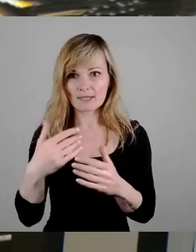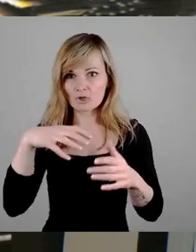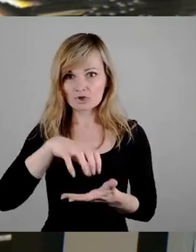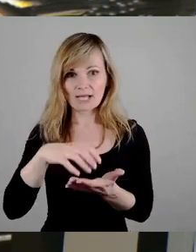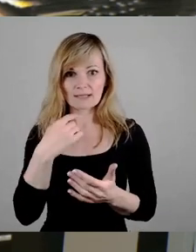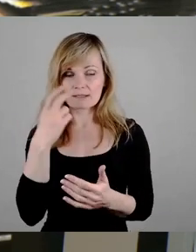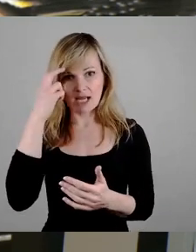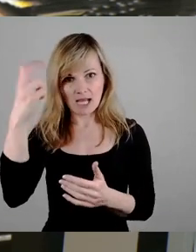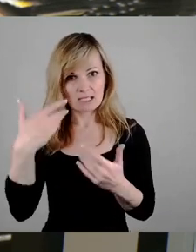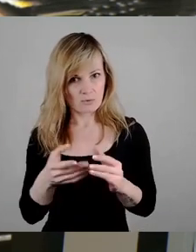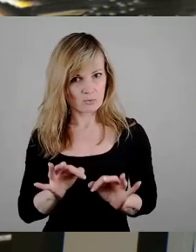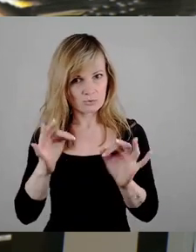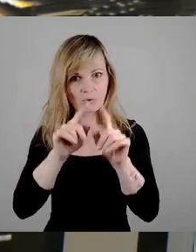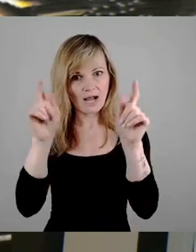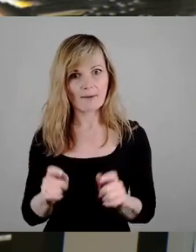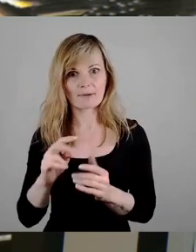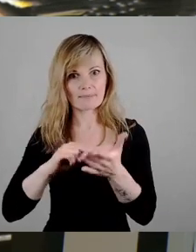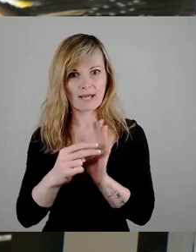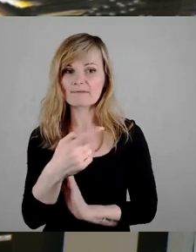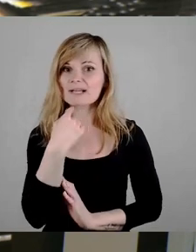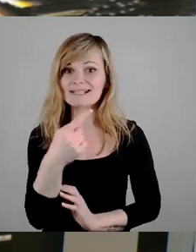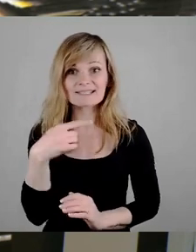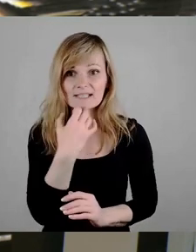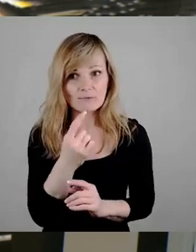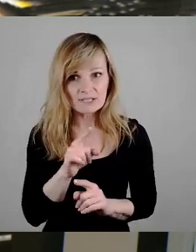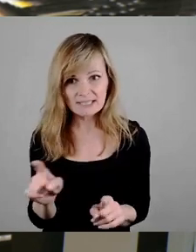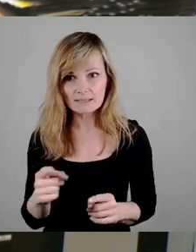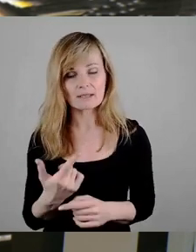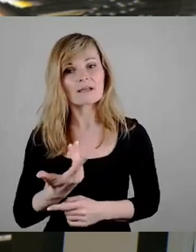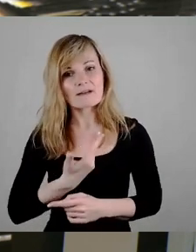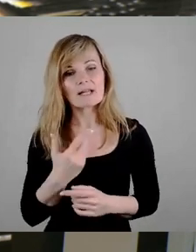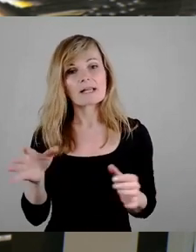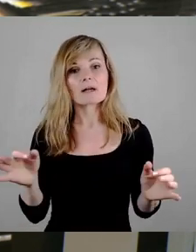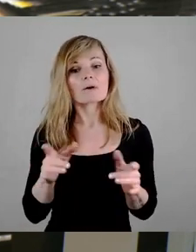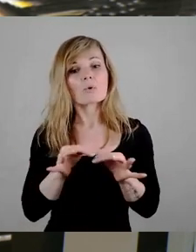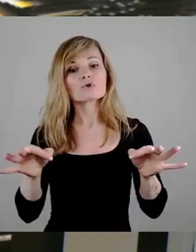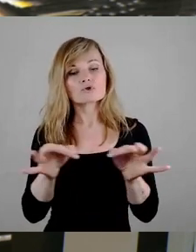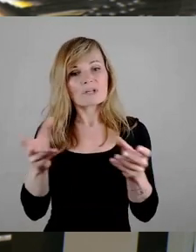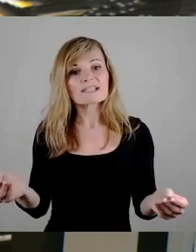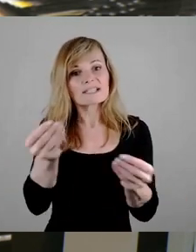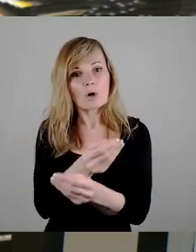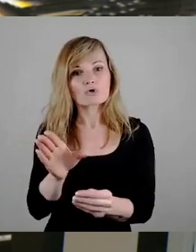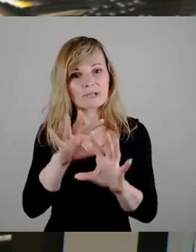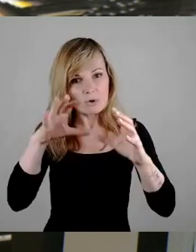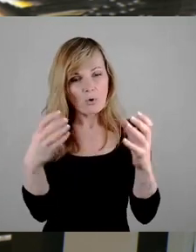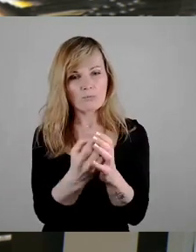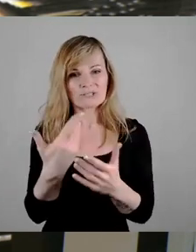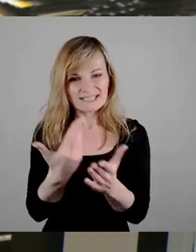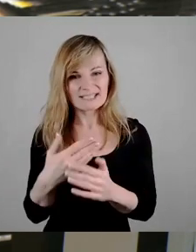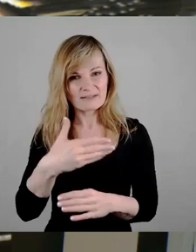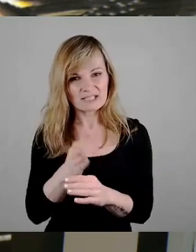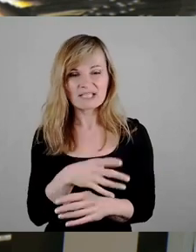diesem Rahmenplan, wo wir gesagt haben, das wollen wir eben nicht. Wir wollen hier einen Grundstückstausch mit Globus, wir wollen dieses Quartier zwischen Pieschen und der Neustadt